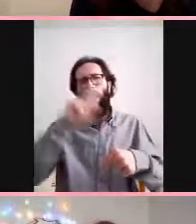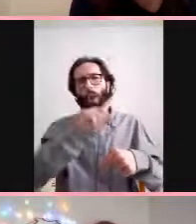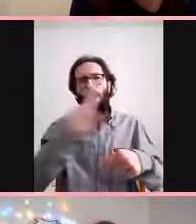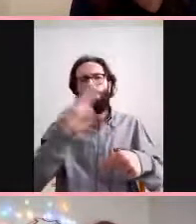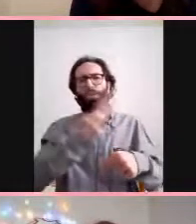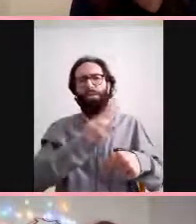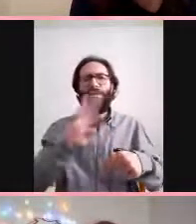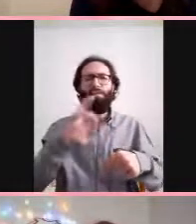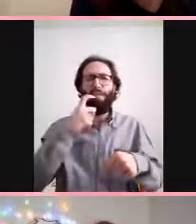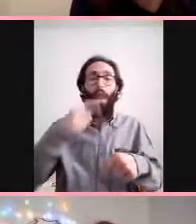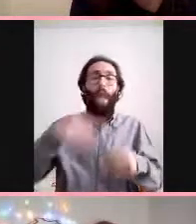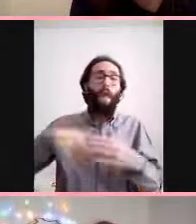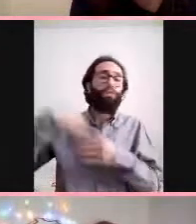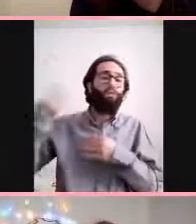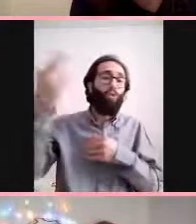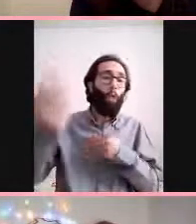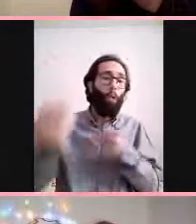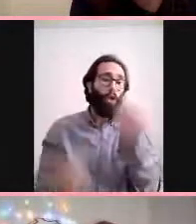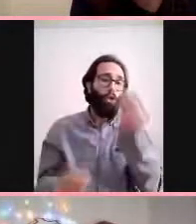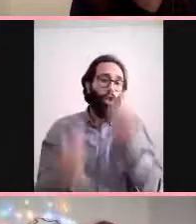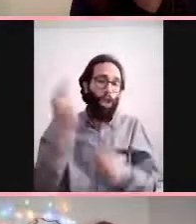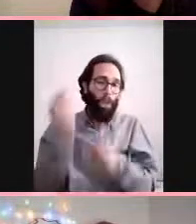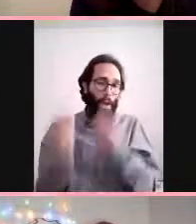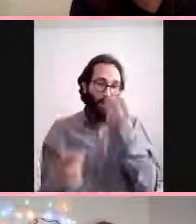onunla ilgili hiçbir şey daha görmedim